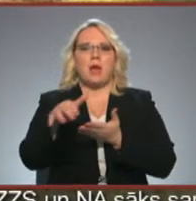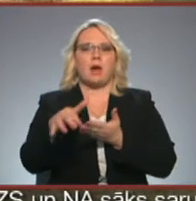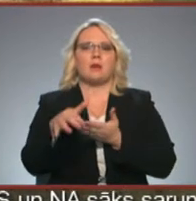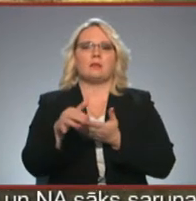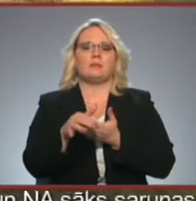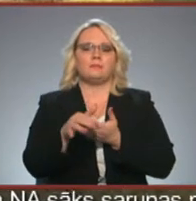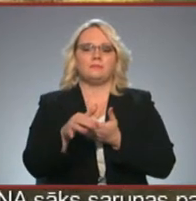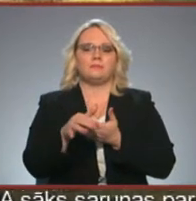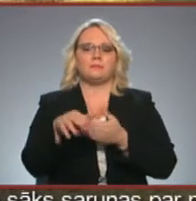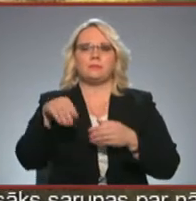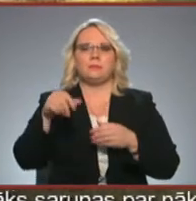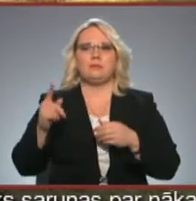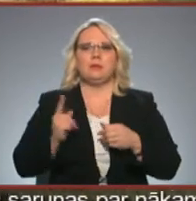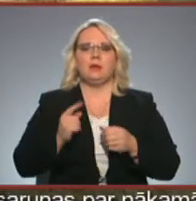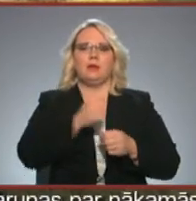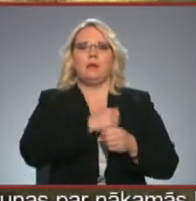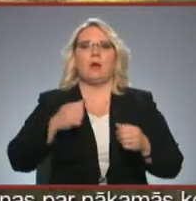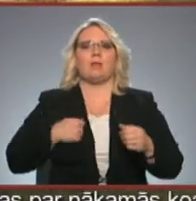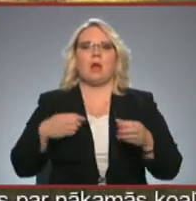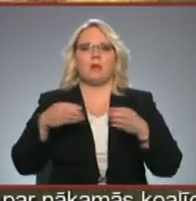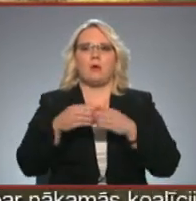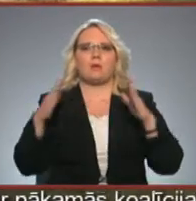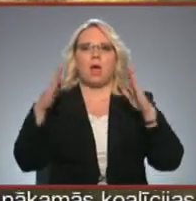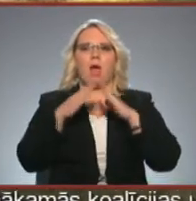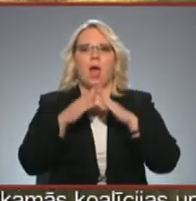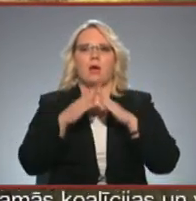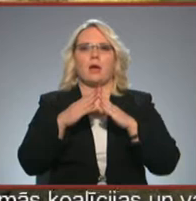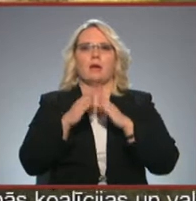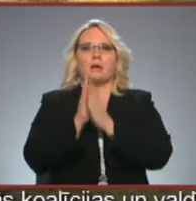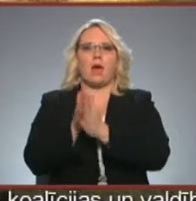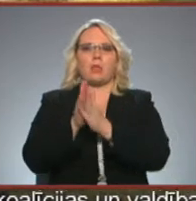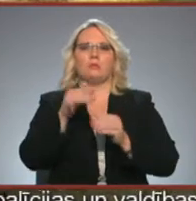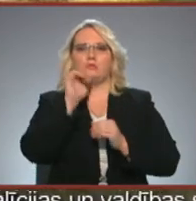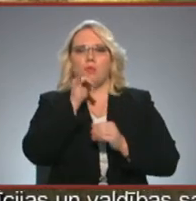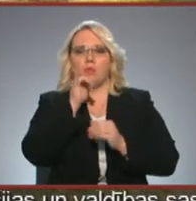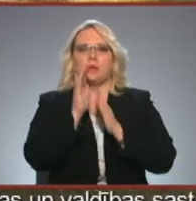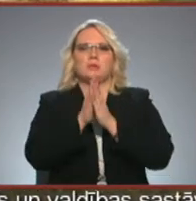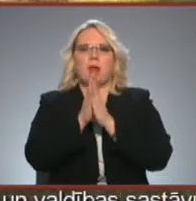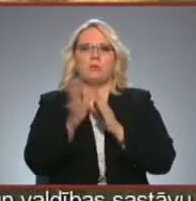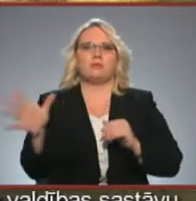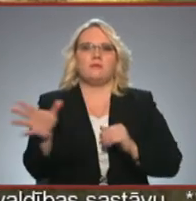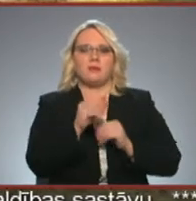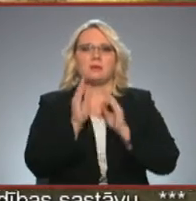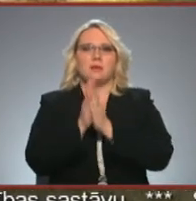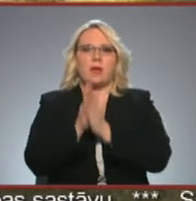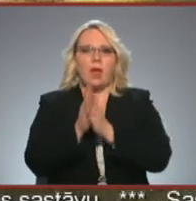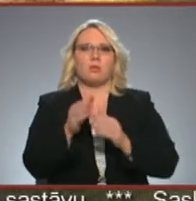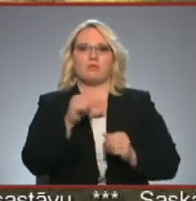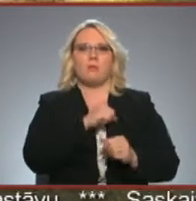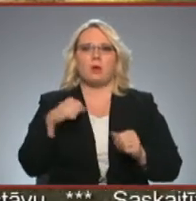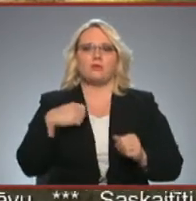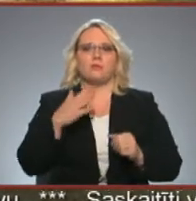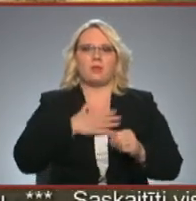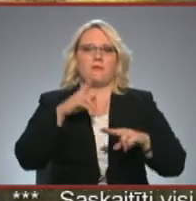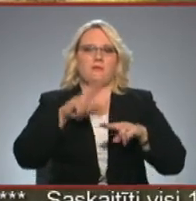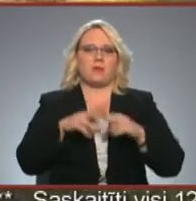zemesarģa bataljonu ēkām. Jāprasa ūdenis, jāprasa. Visi jāprasa. Viņiem teikt uz pašiem savu